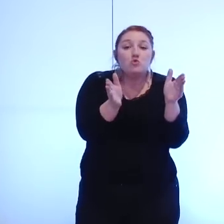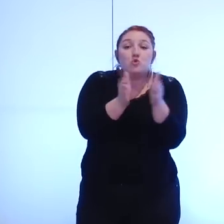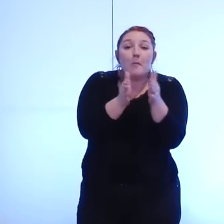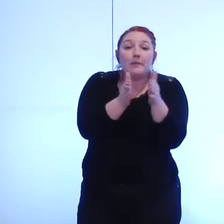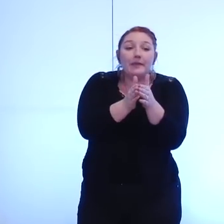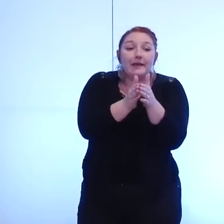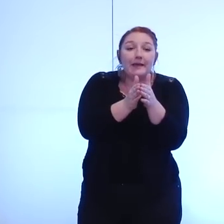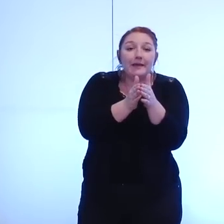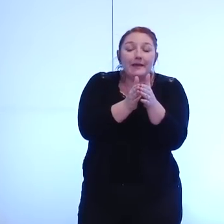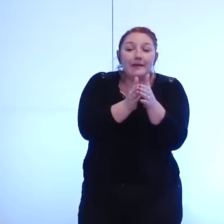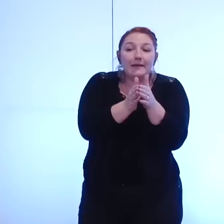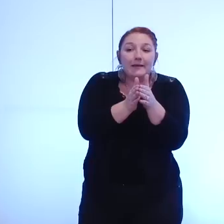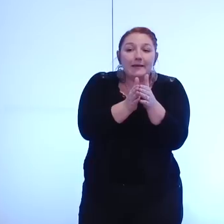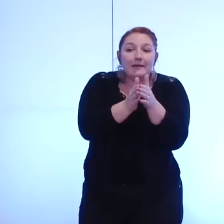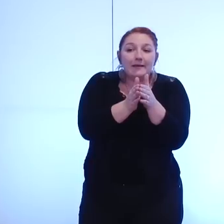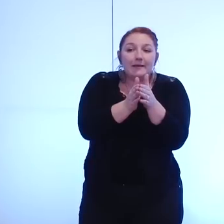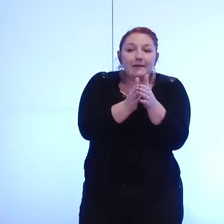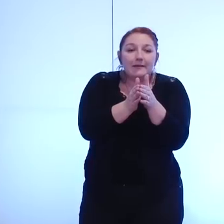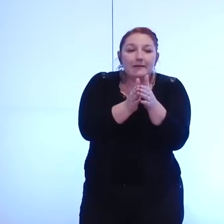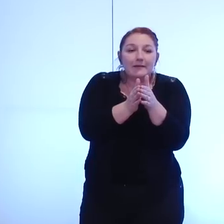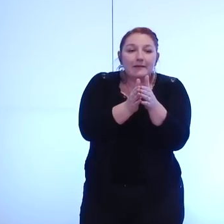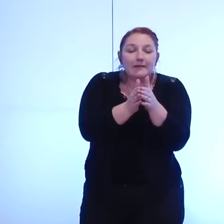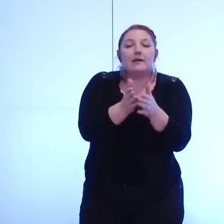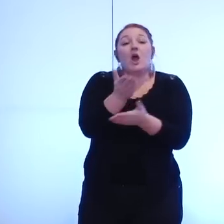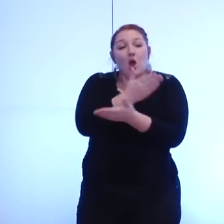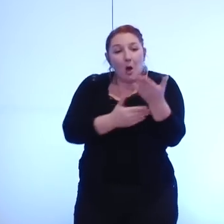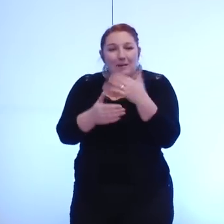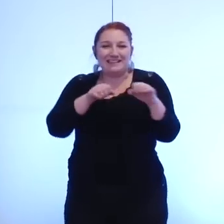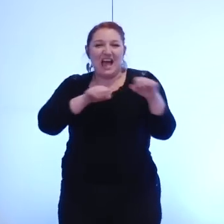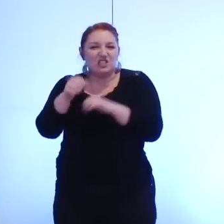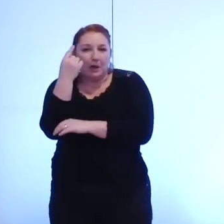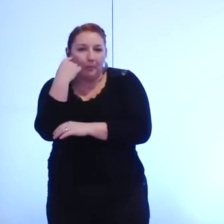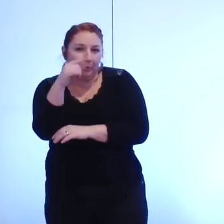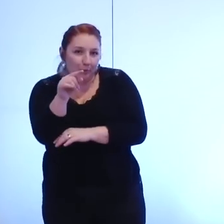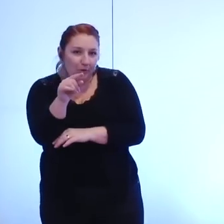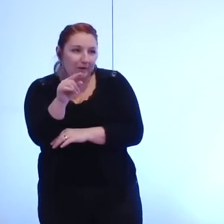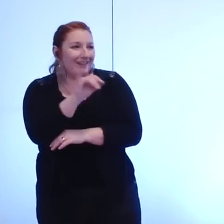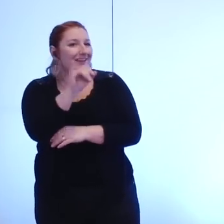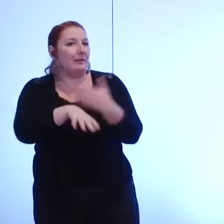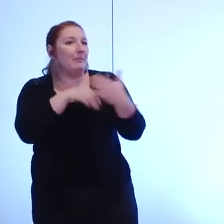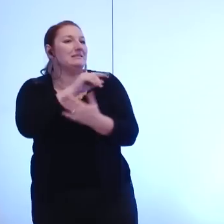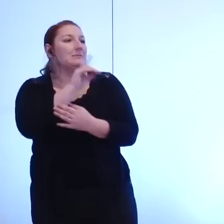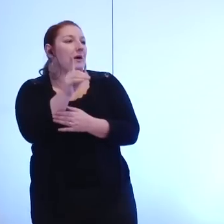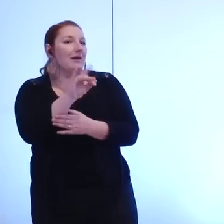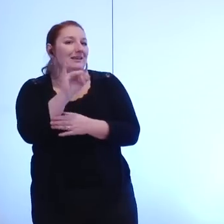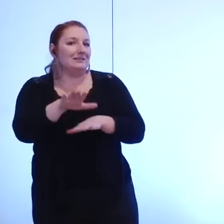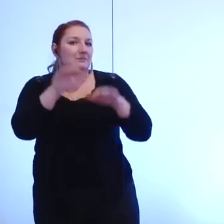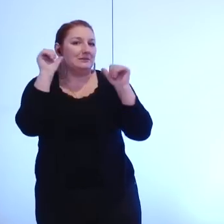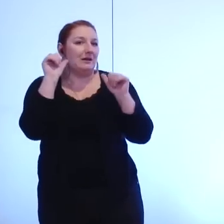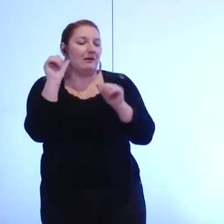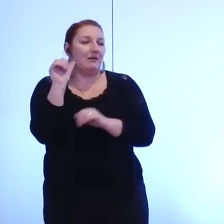que par d'agir pour que qui ne prend pas part au vote qui s'abstient